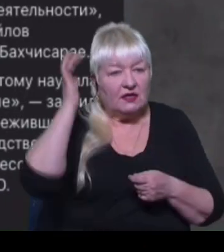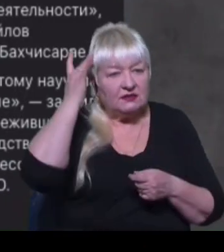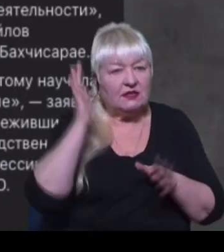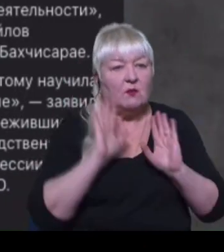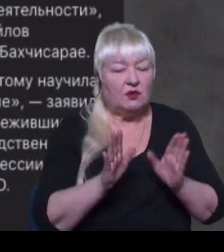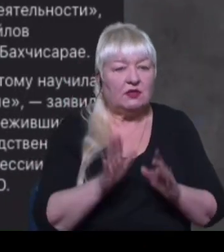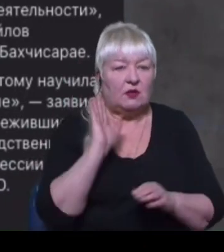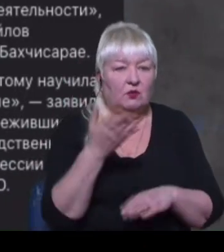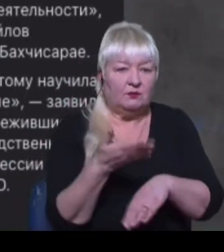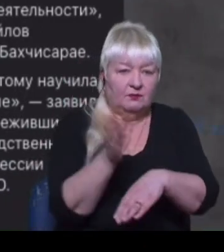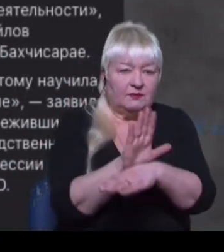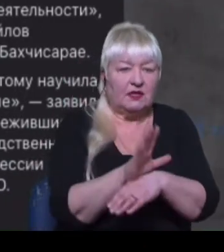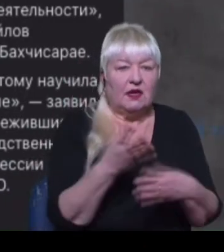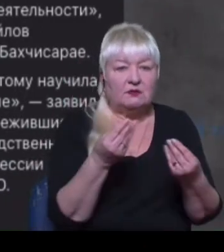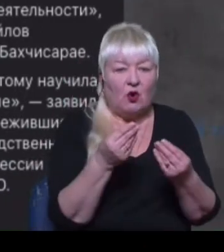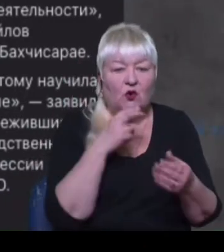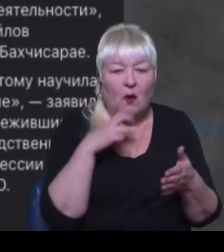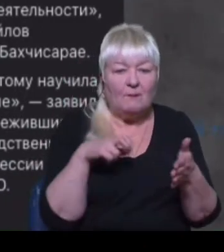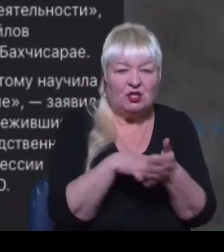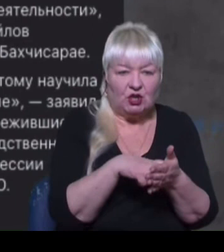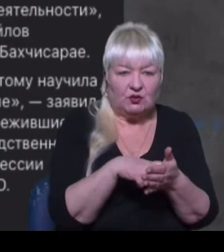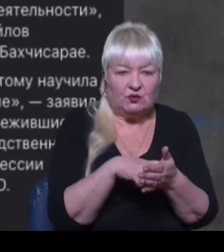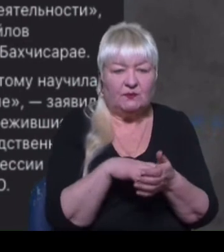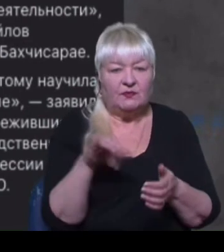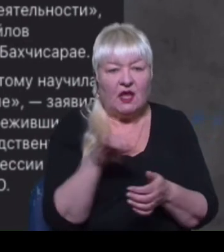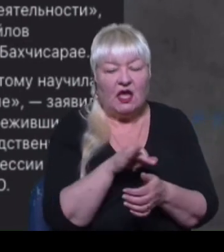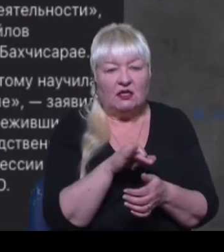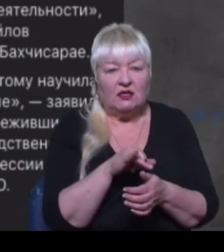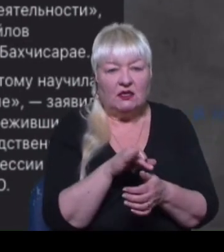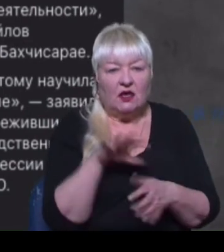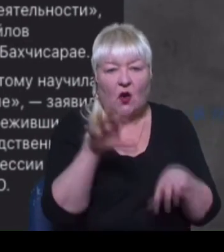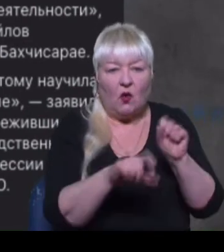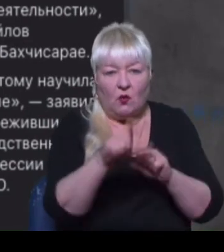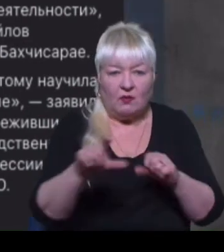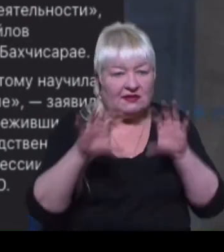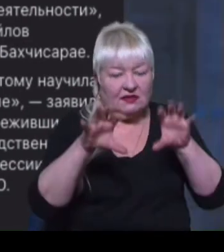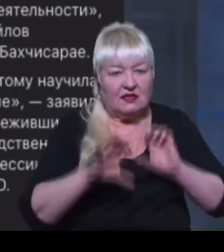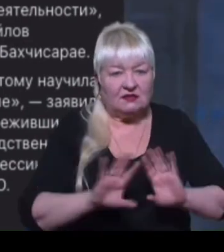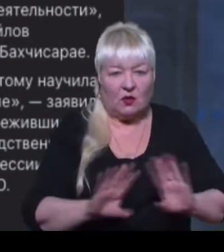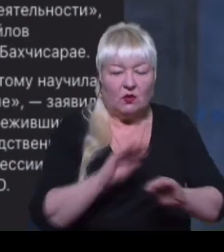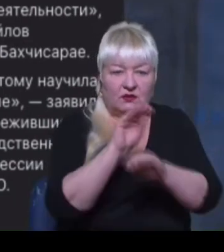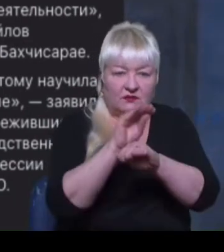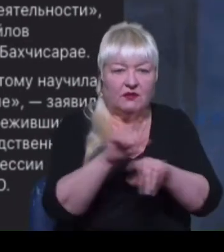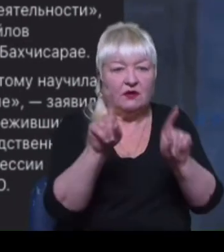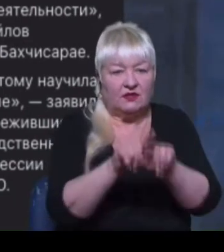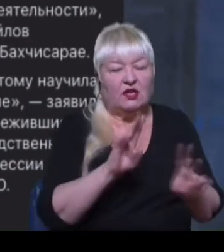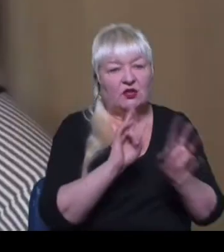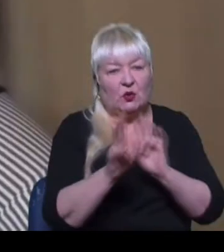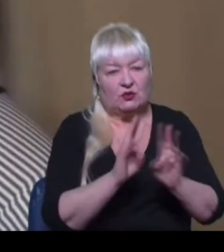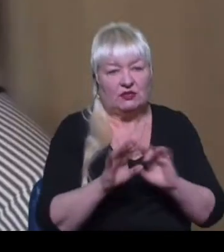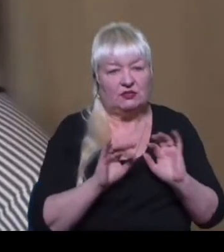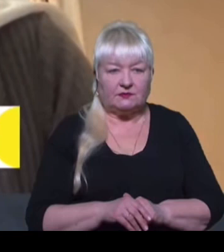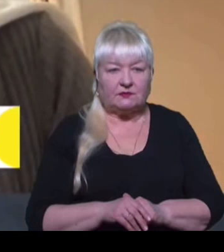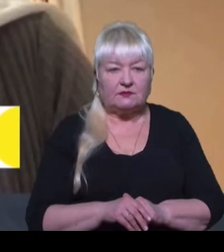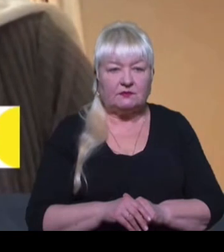тільки прийде постанова з мокрою початкою, згінчає Зудієва. І окупанти незаконно звинуватили у Сулейманова теж в терористичній діяльності.